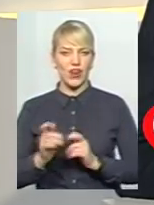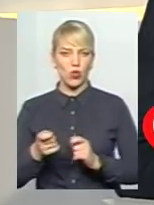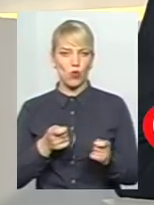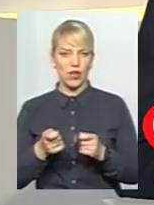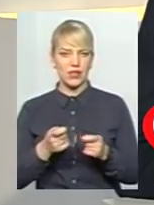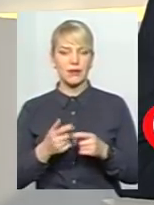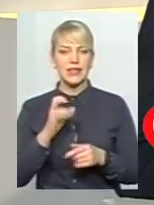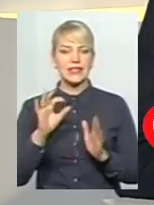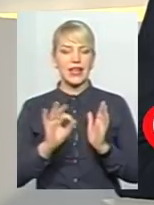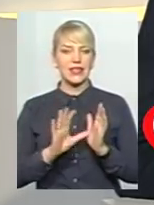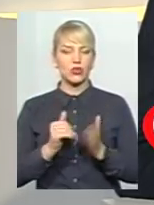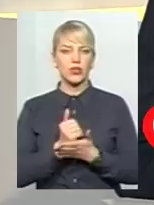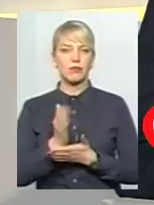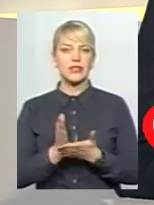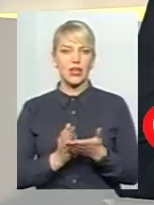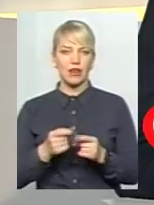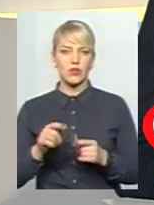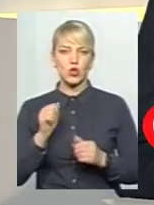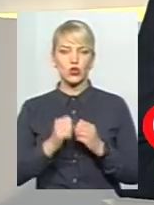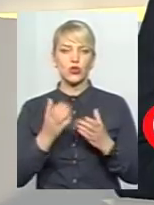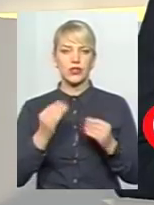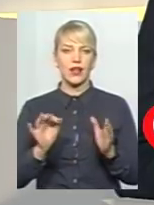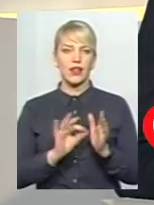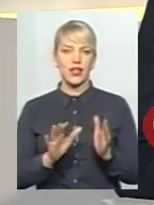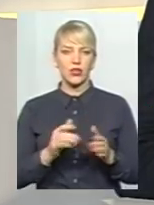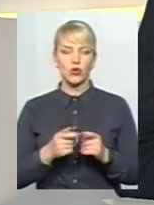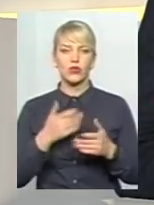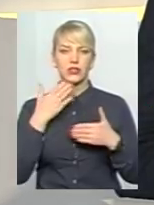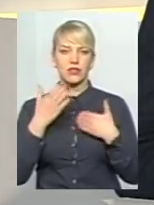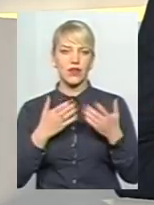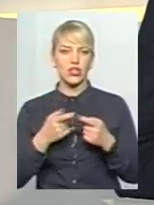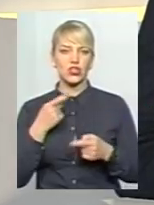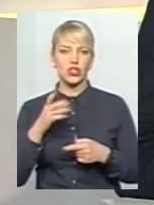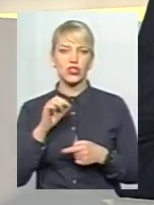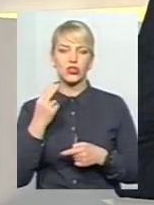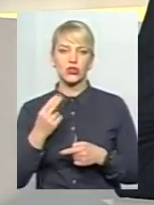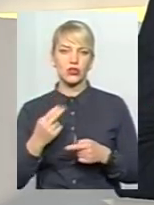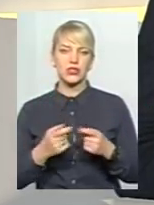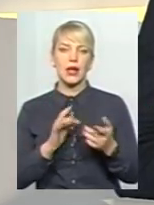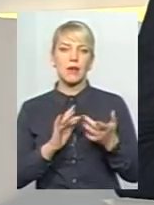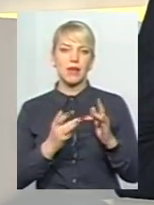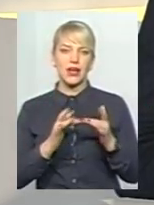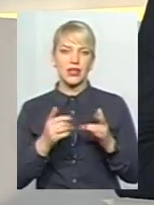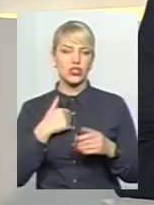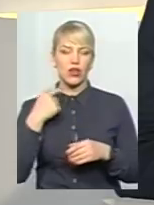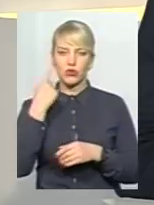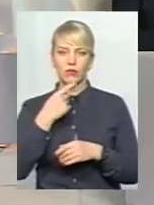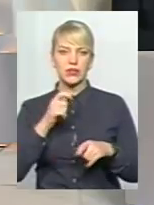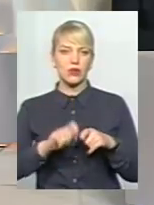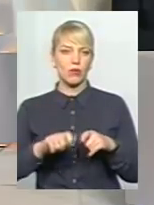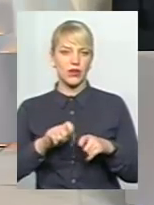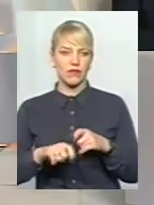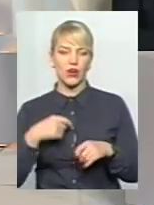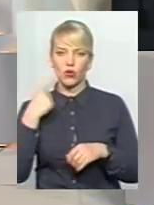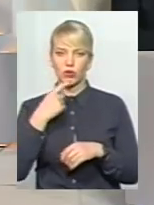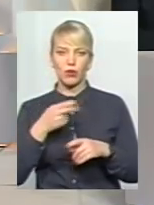електронними сервісами. Щодня електронні звернення, звернення через соцмережі особисто я перевіряю, особисто я, скажімо,